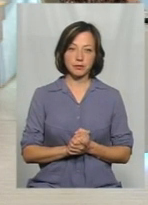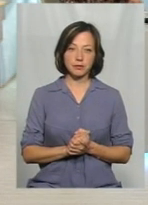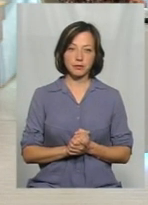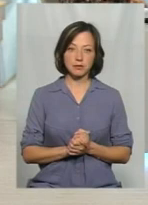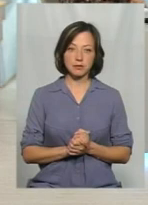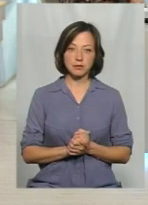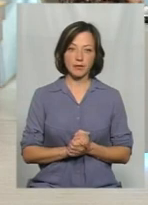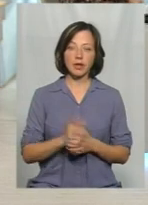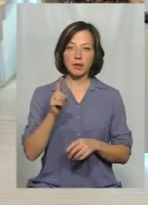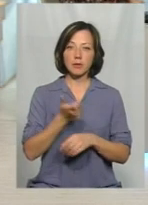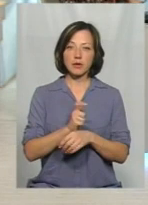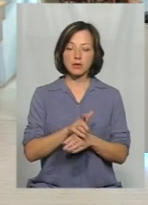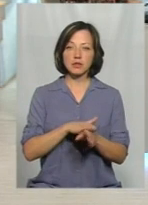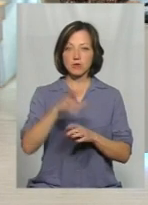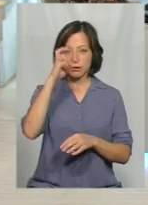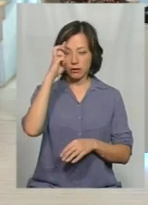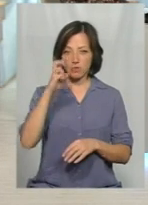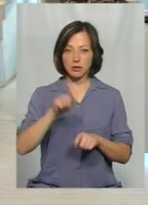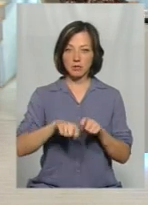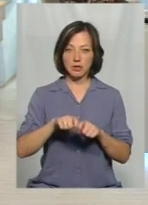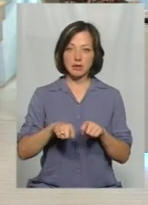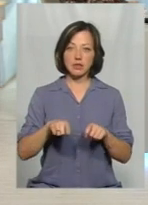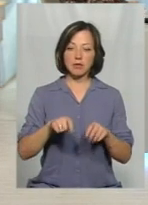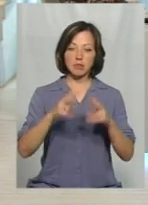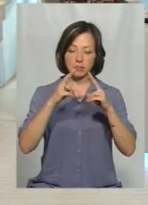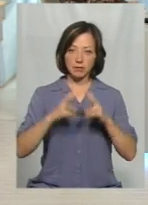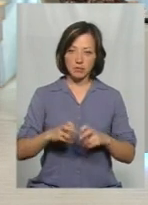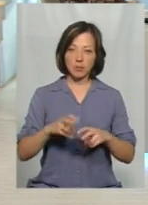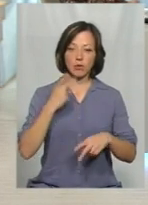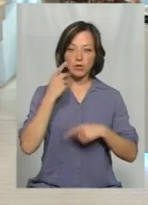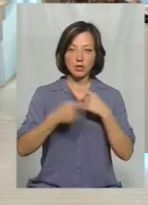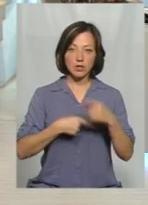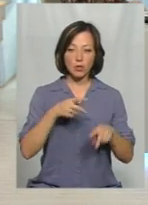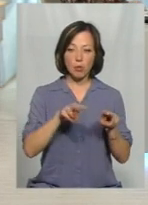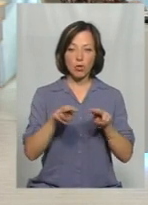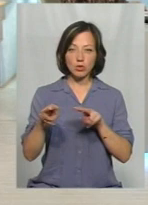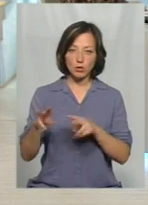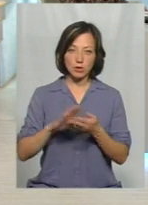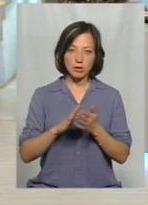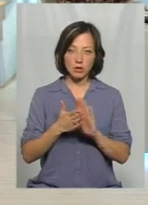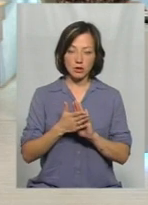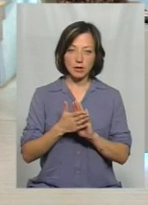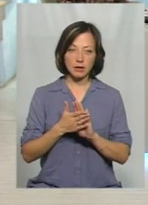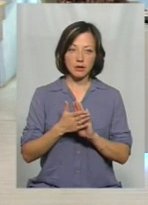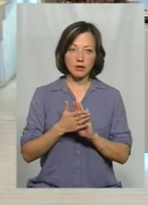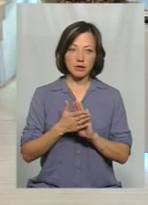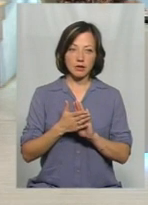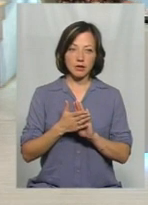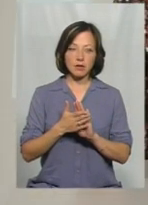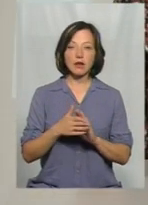якщо є здійснені Державною колишньою інспекцією заміри, вони здійснюють постійний монітор, стану річких умор.